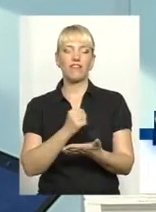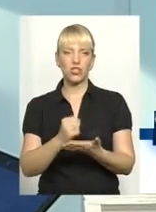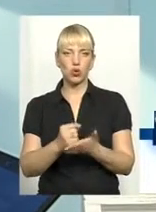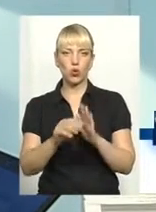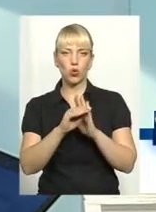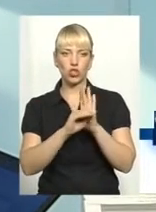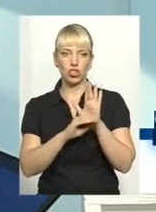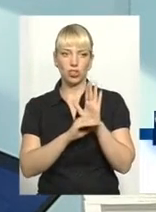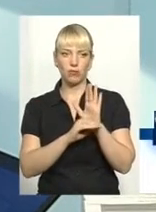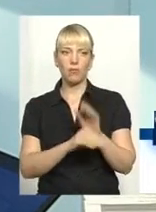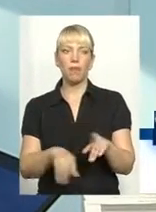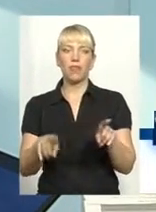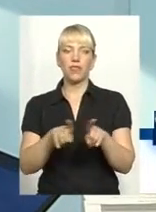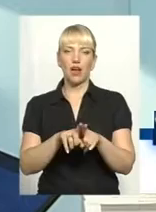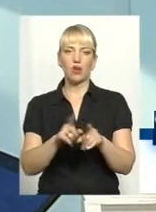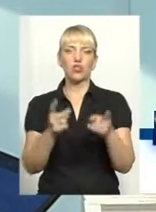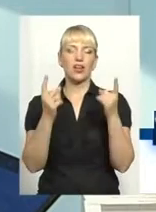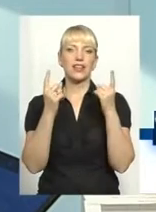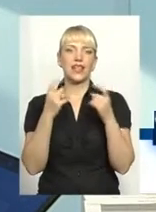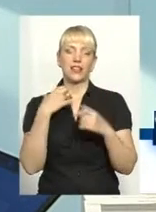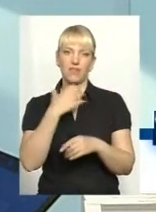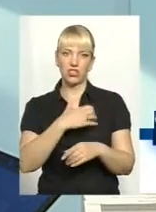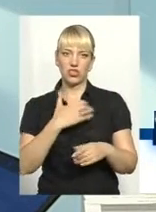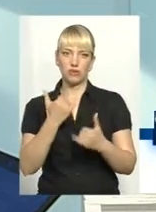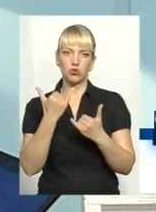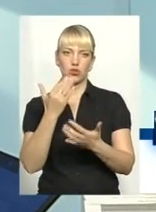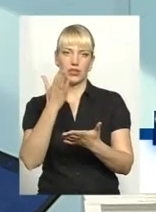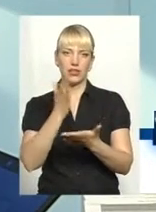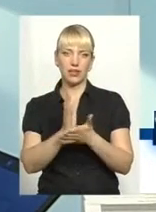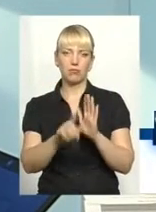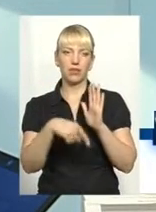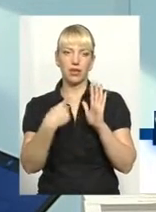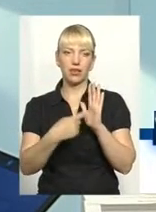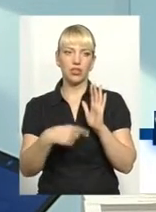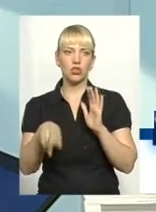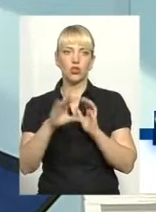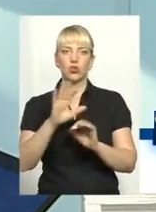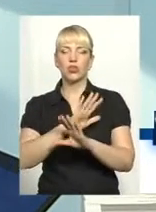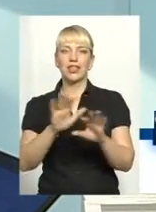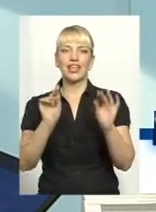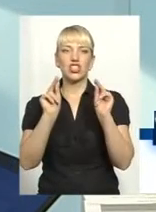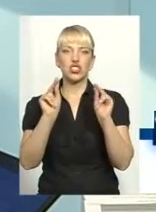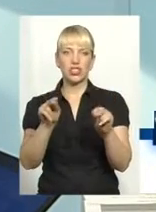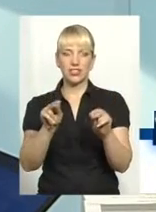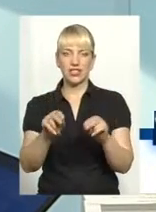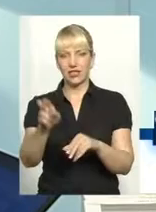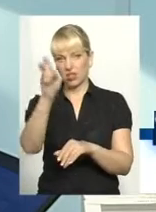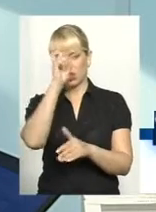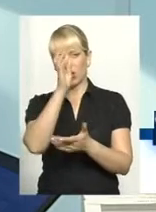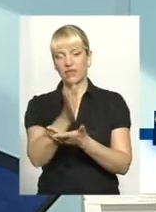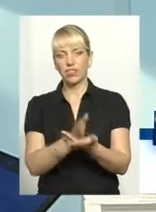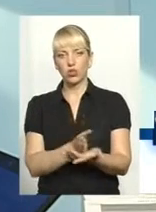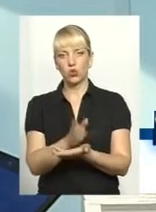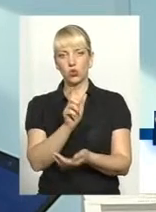Також надважливо сьогодні стає питання щодо нечесних державних службовців.